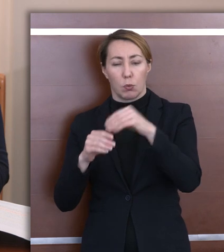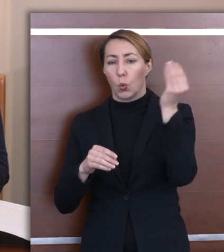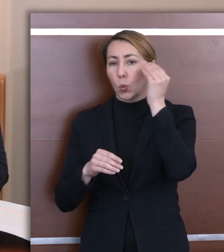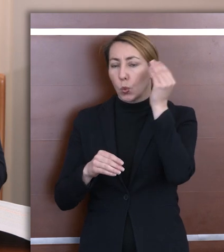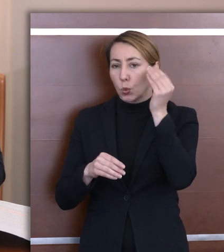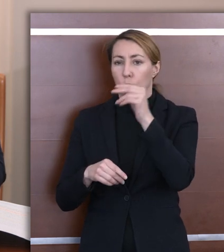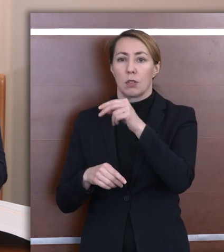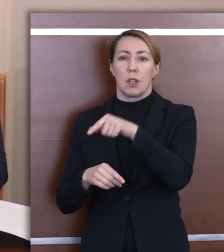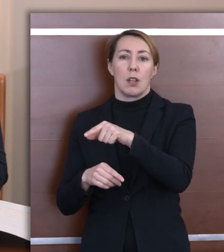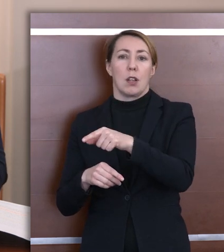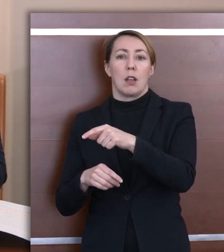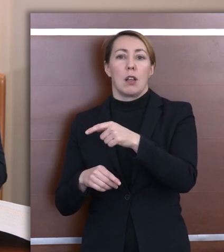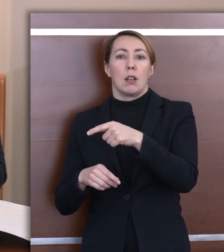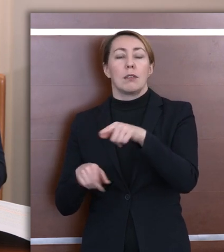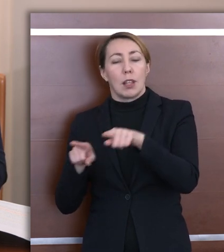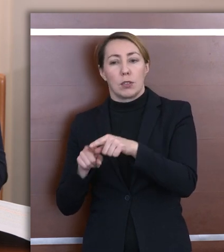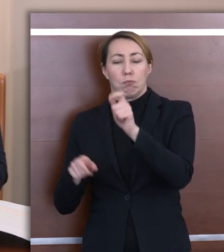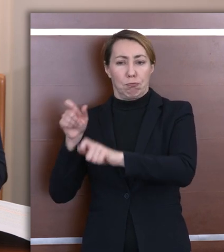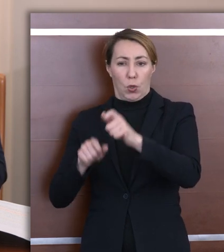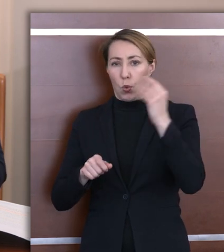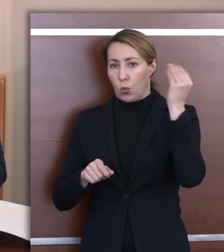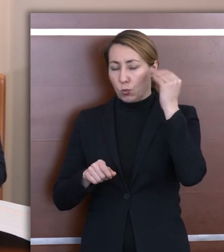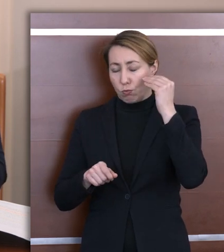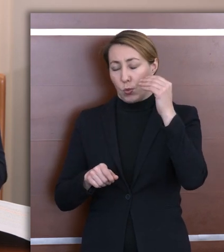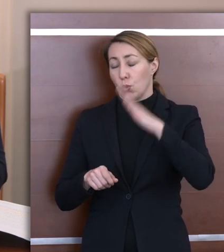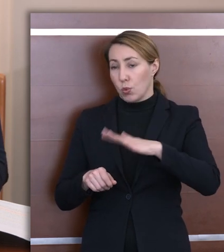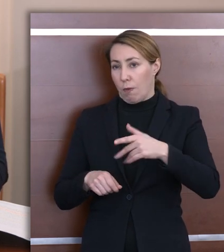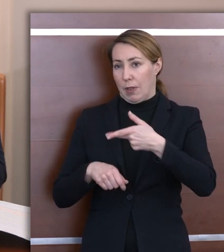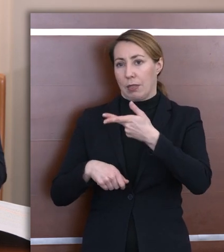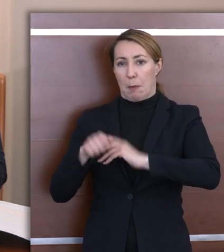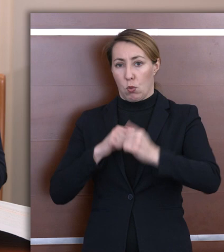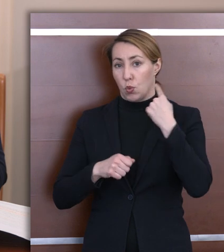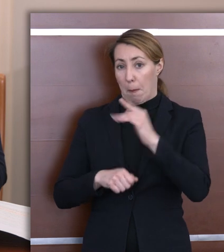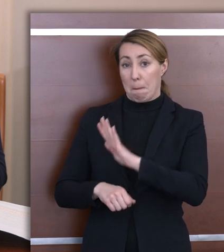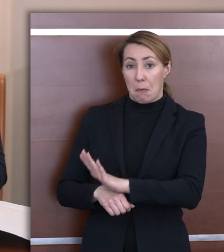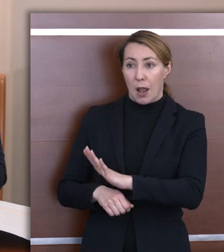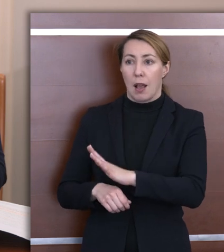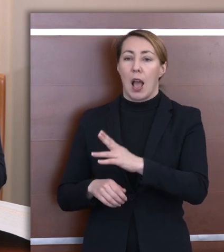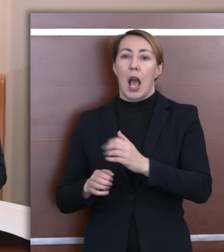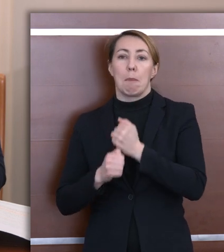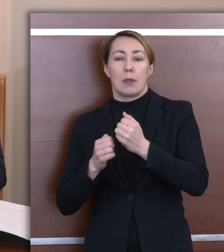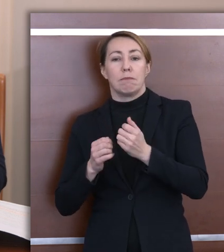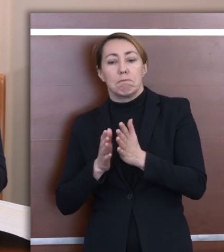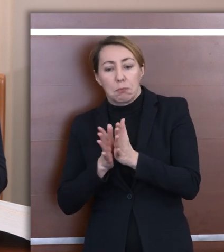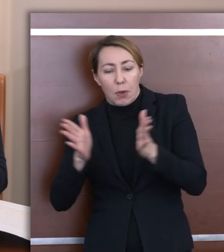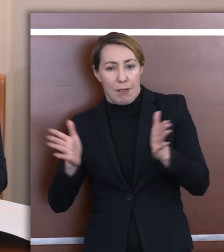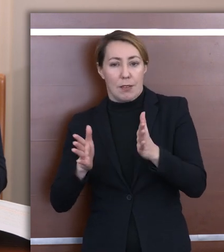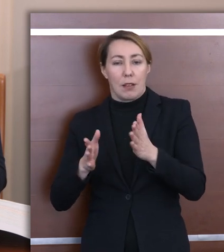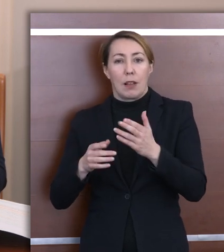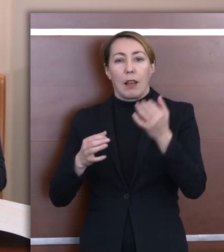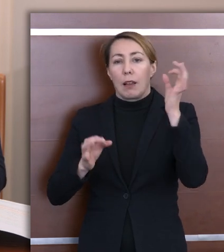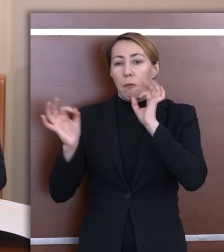uczniowie z niepełnosprawnością słuchu. Dodatkowo, aby poszerzyć zakres danych o problemie, który nas